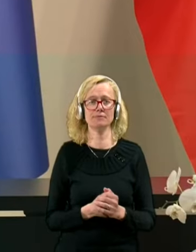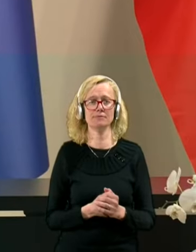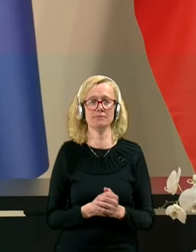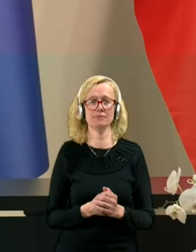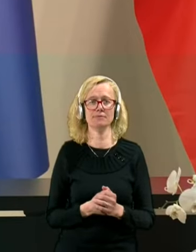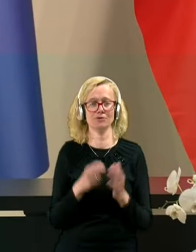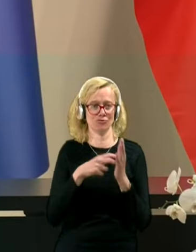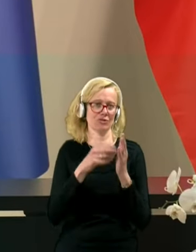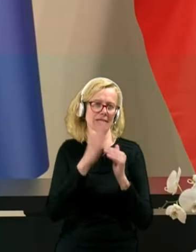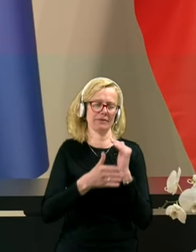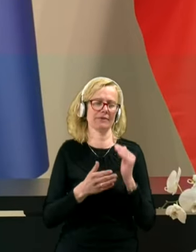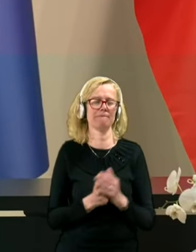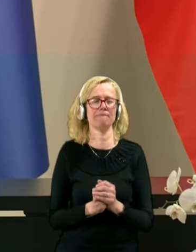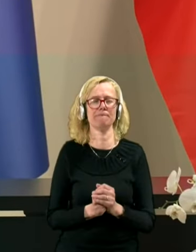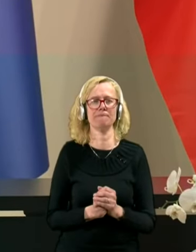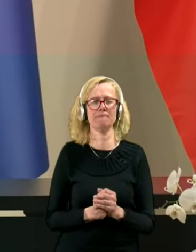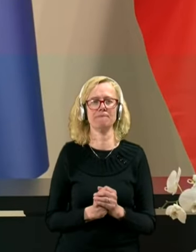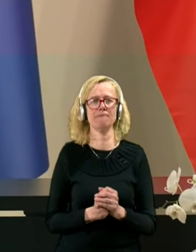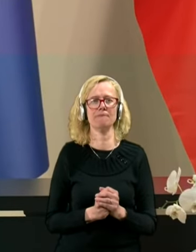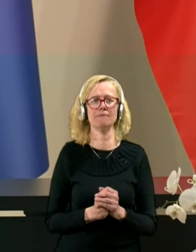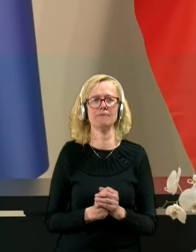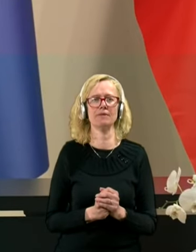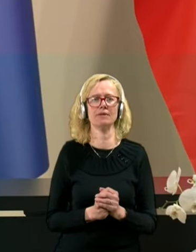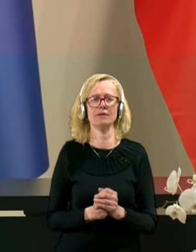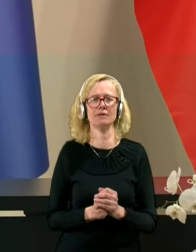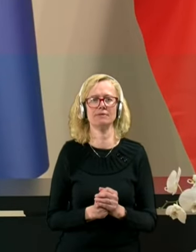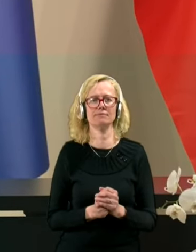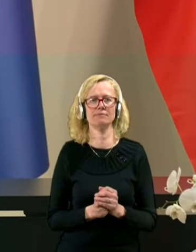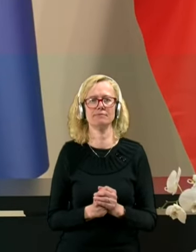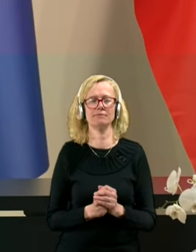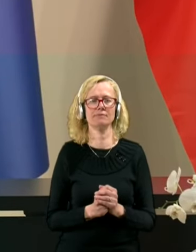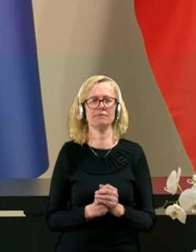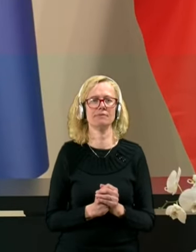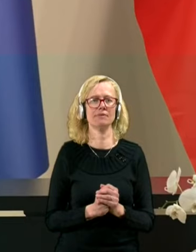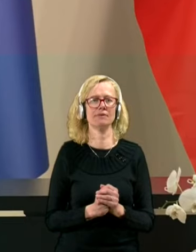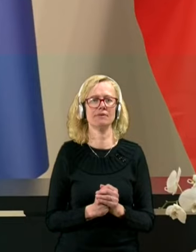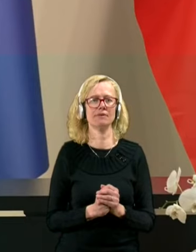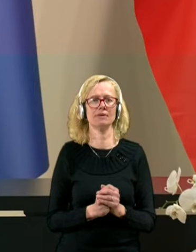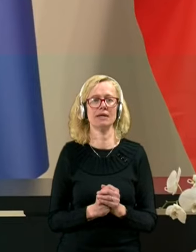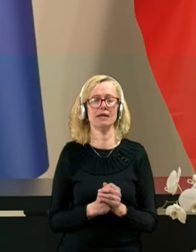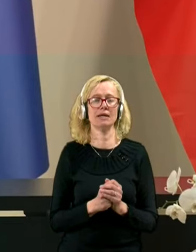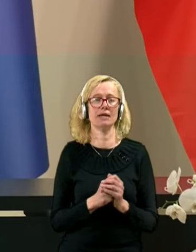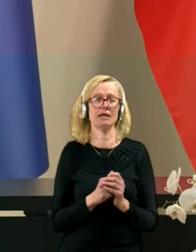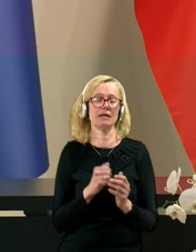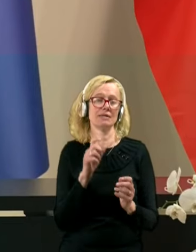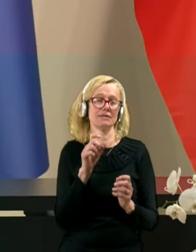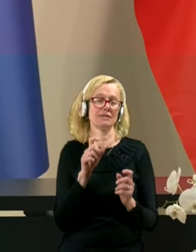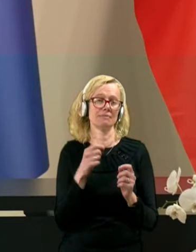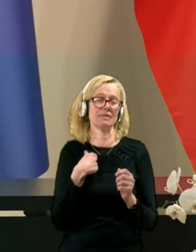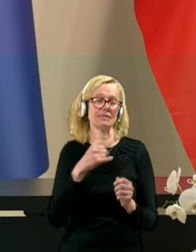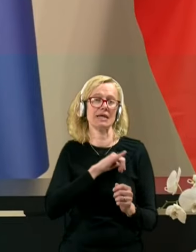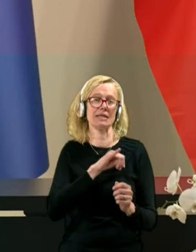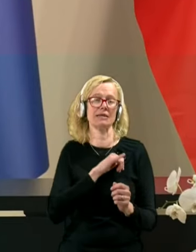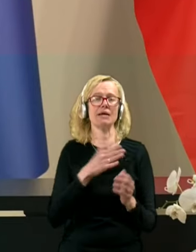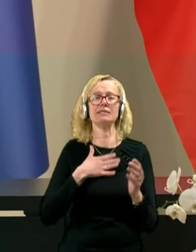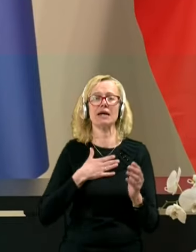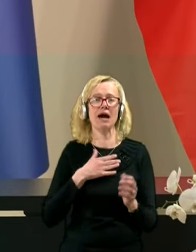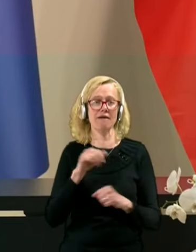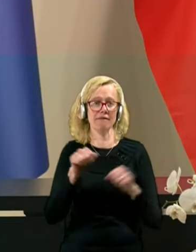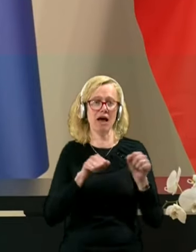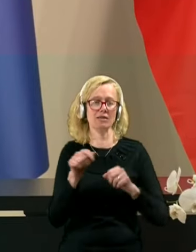Še zadnje, ja. Ker smo spet končali pri STA-ju, me zanima, zakaj vlada kot